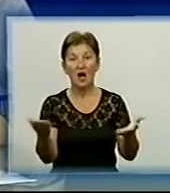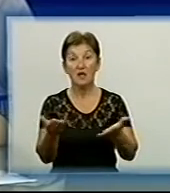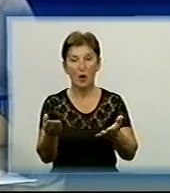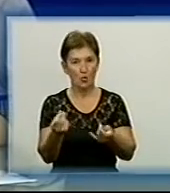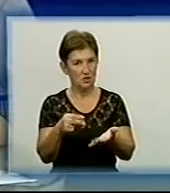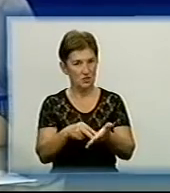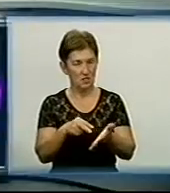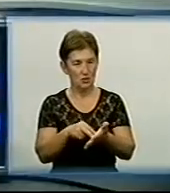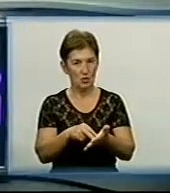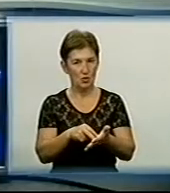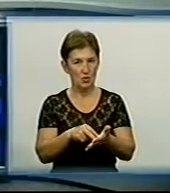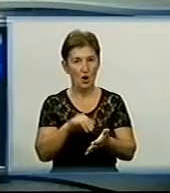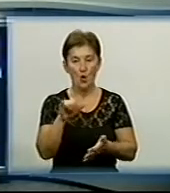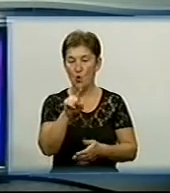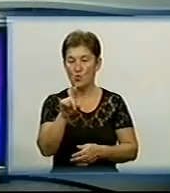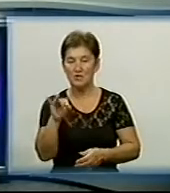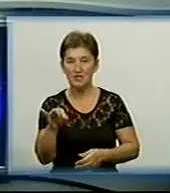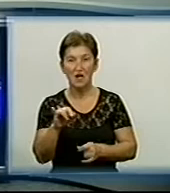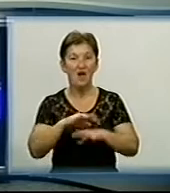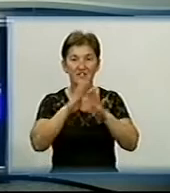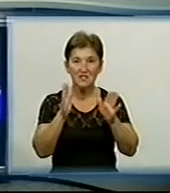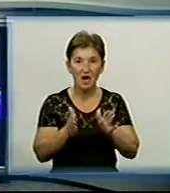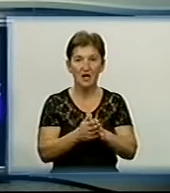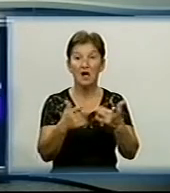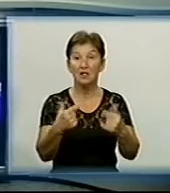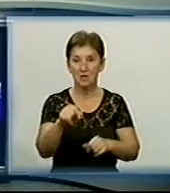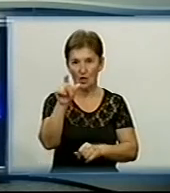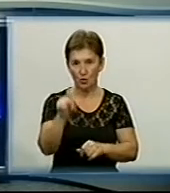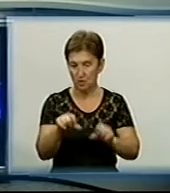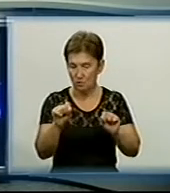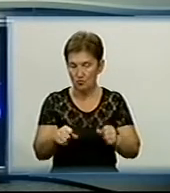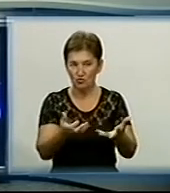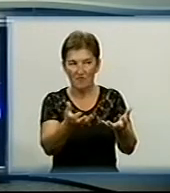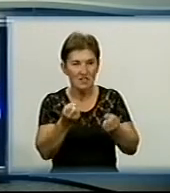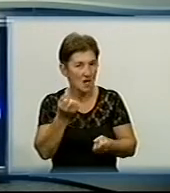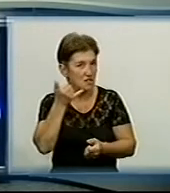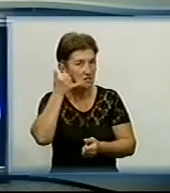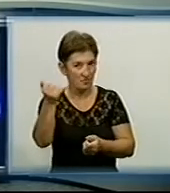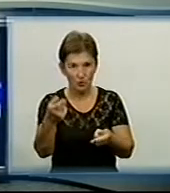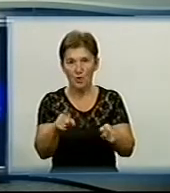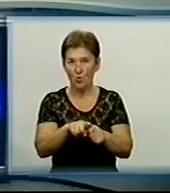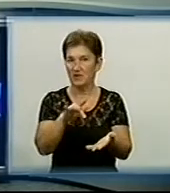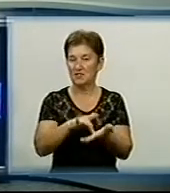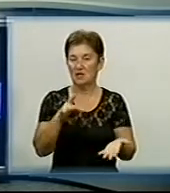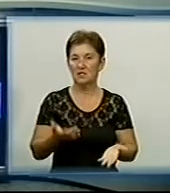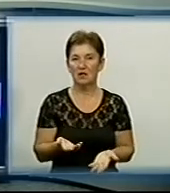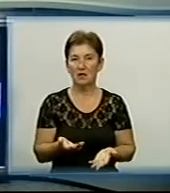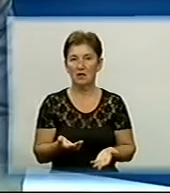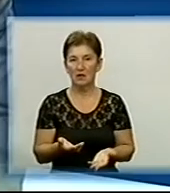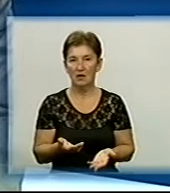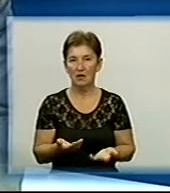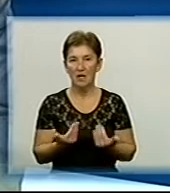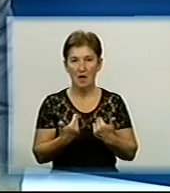Якими були відповіді І де взагалі людина пересічна Може взяти телефон такого центру Ми